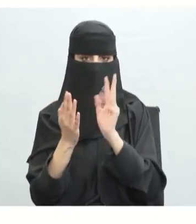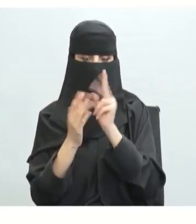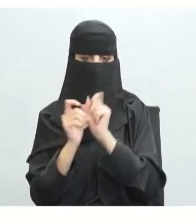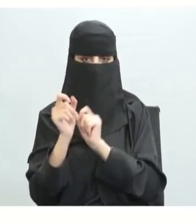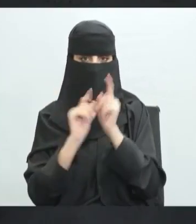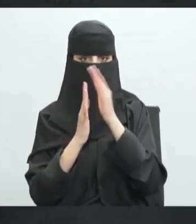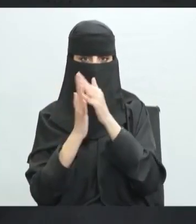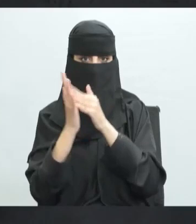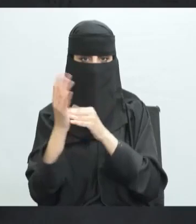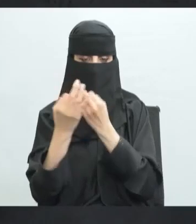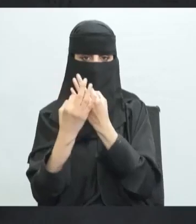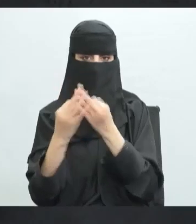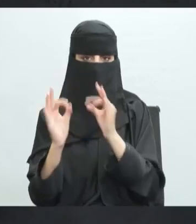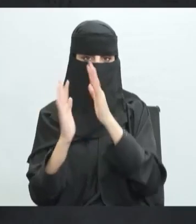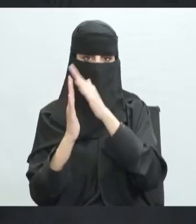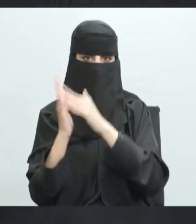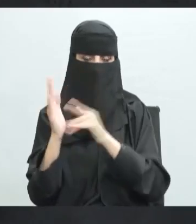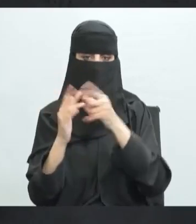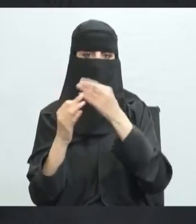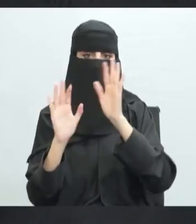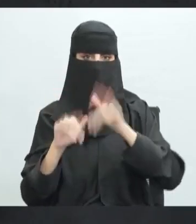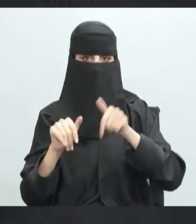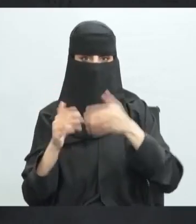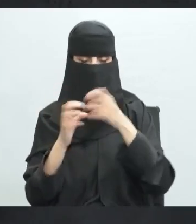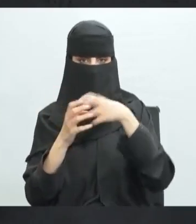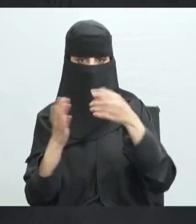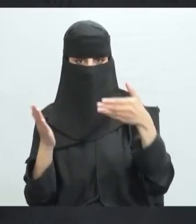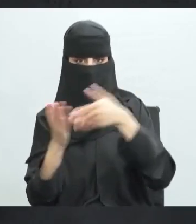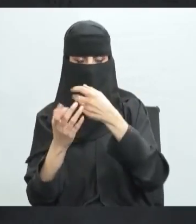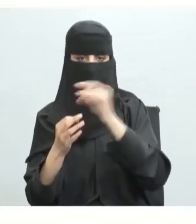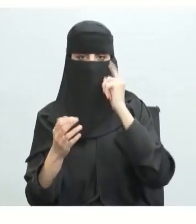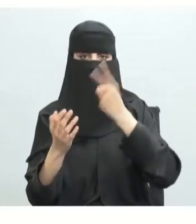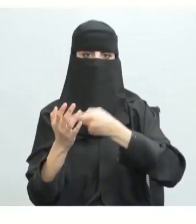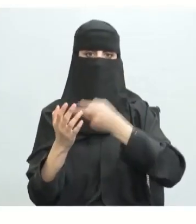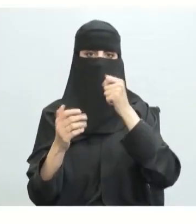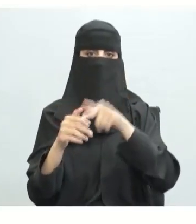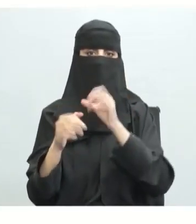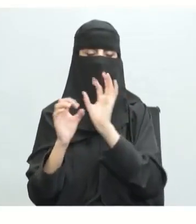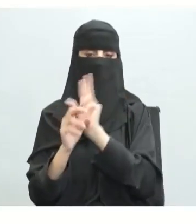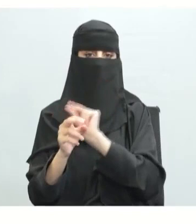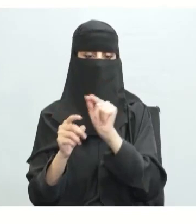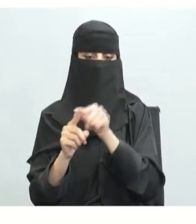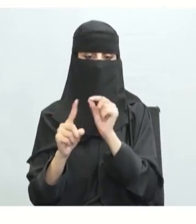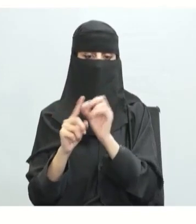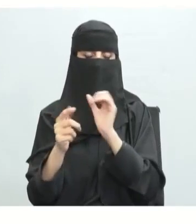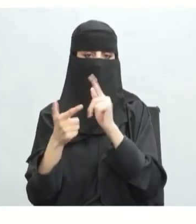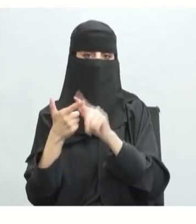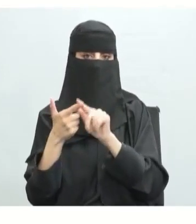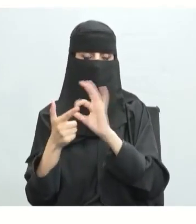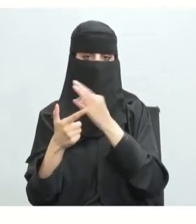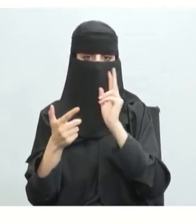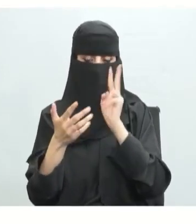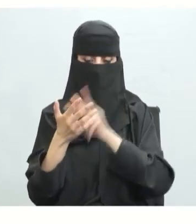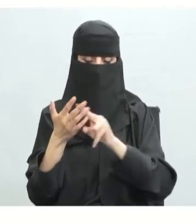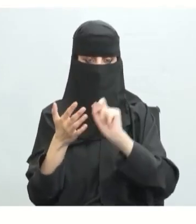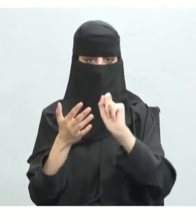تكون قد أتقنت هذه الأهداف التدريبية أن تتصفح الكتب والمقالات والإنترنت بكفاءة عالية وكذلك أن تقرأ بسرعات